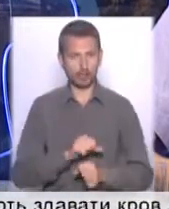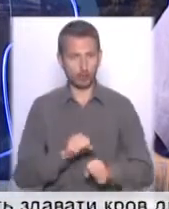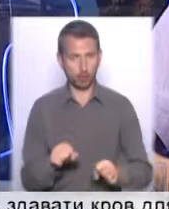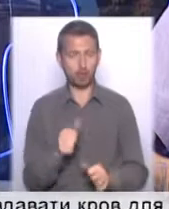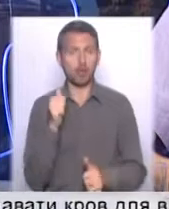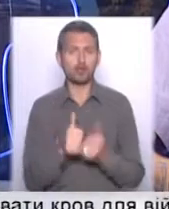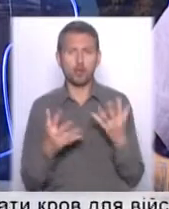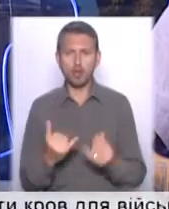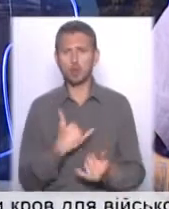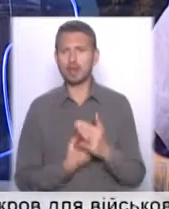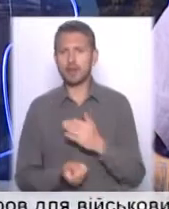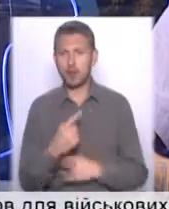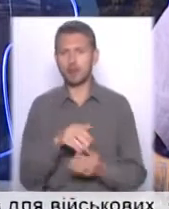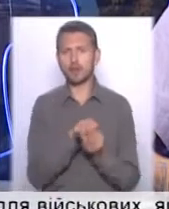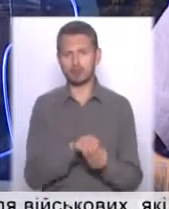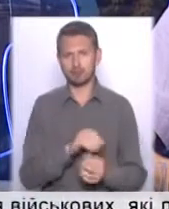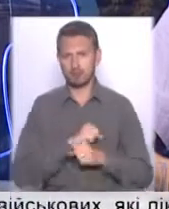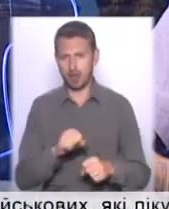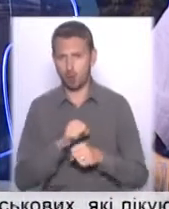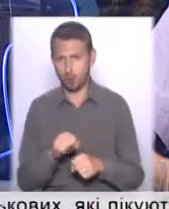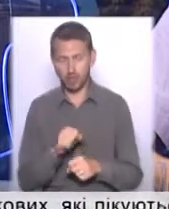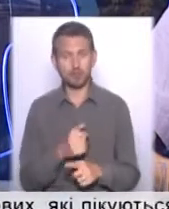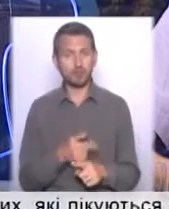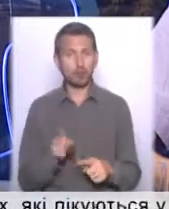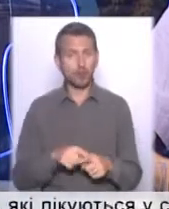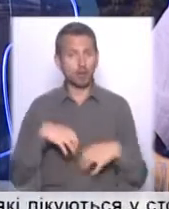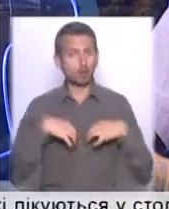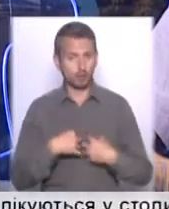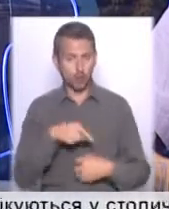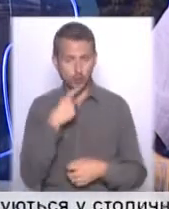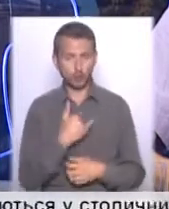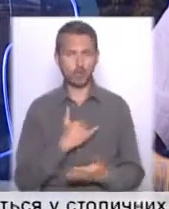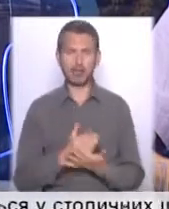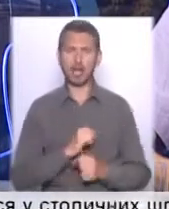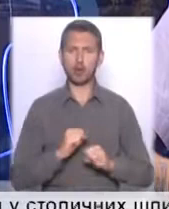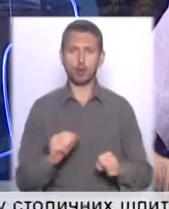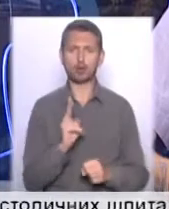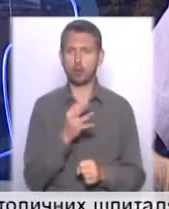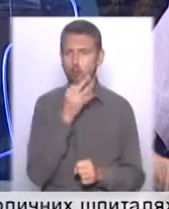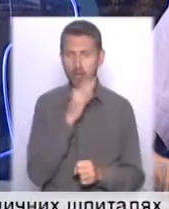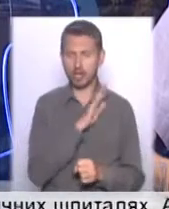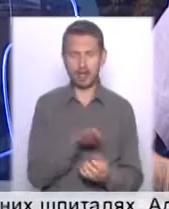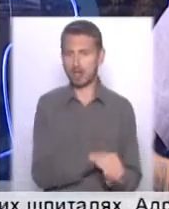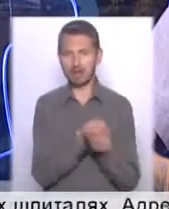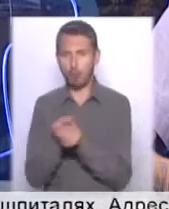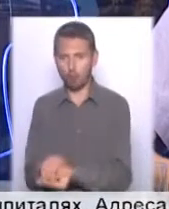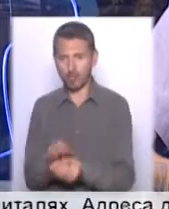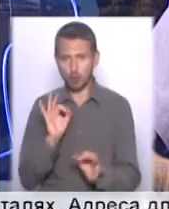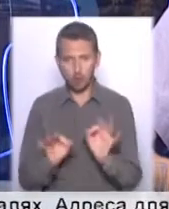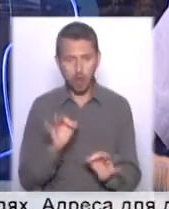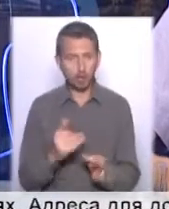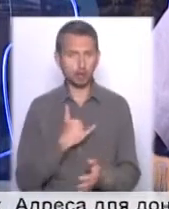нас на Сході. І про це сумно говорити. В нас є герої, які ще не перепоховані нормально. В нас є люди,